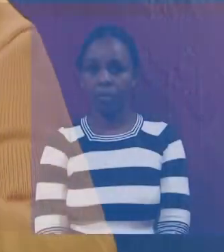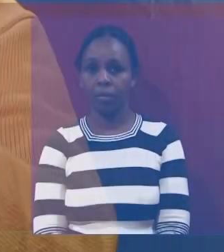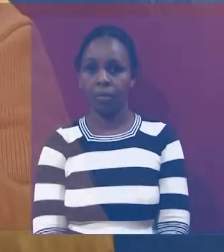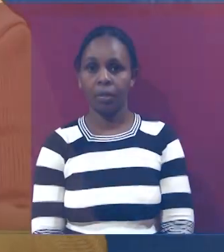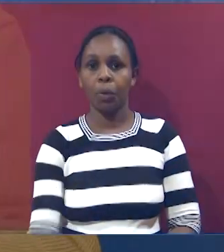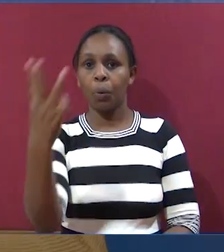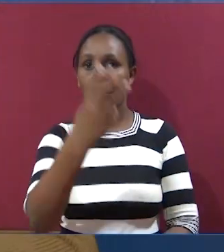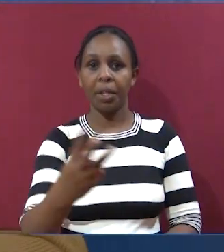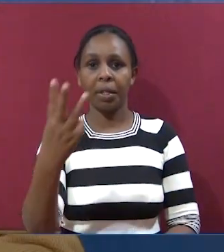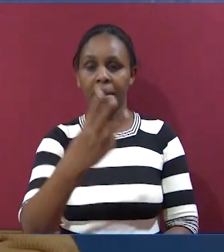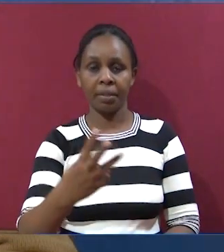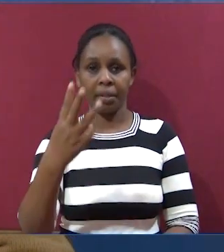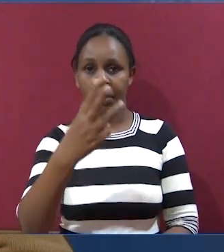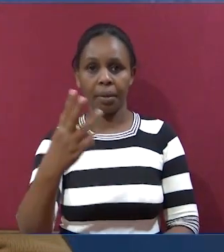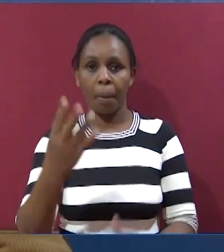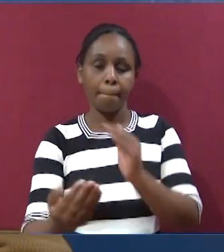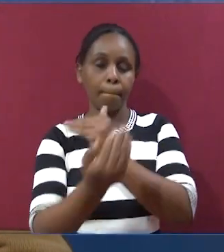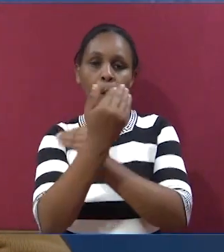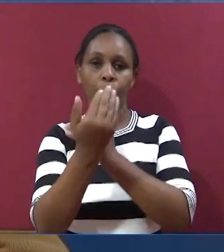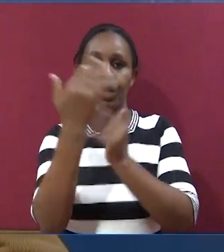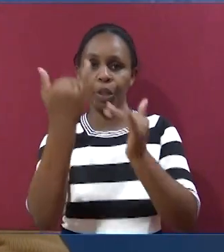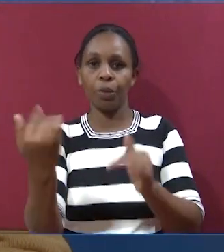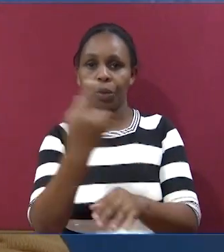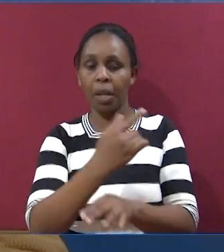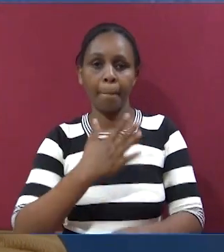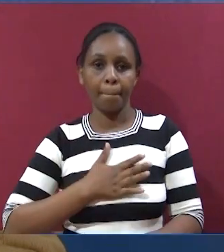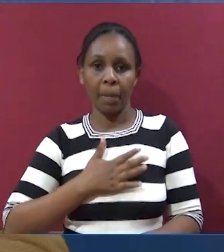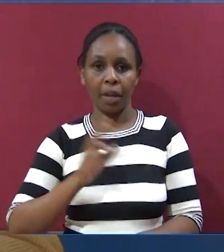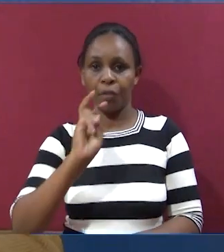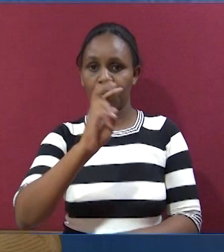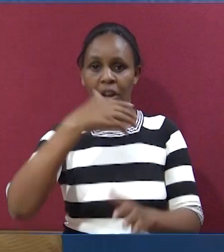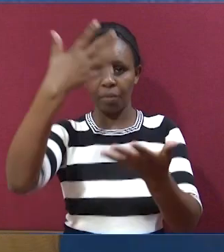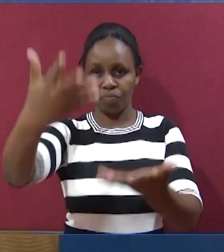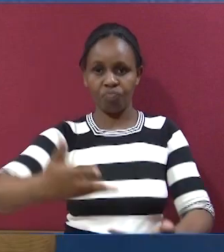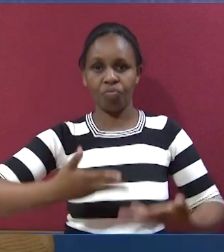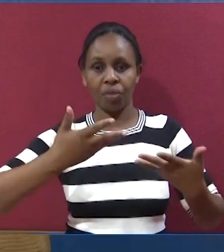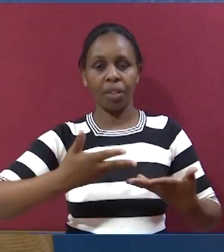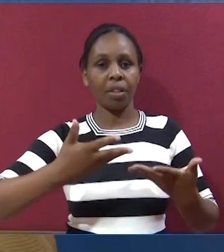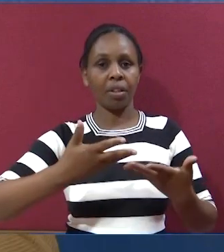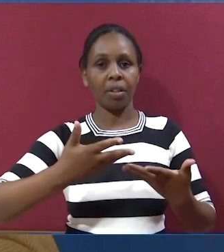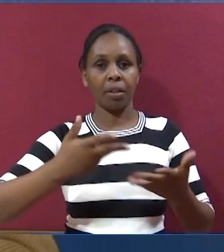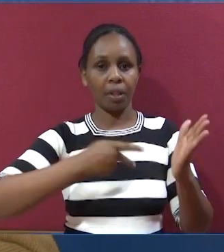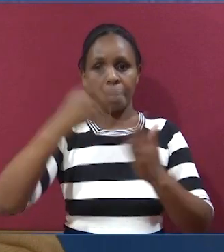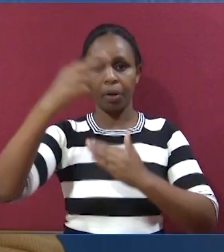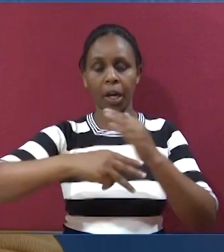Ni siku ya njumatano ambapo wa subu ya leo. Mutanzamaji wangu ninaukaribisha katika kipindi chama